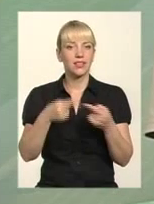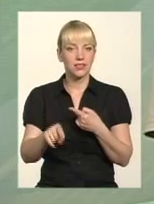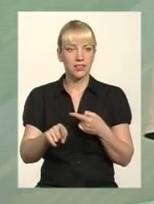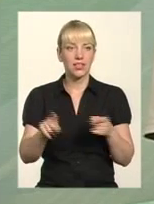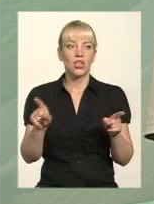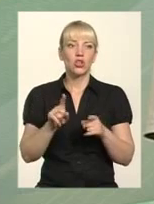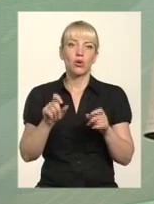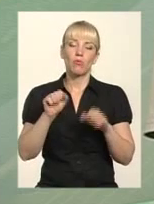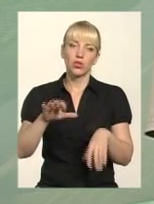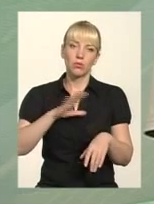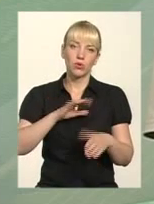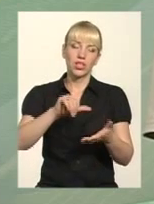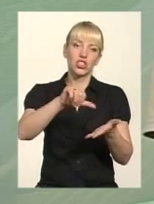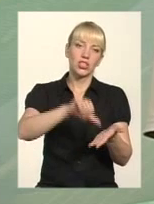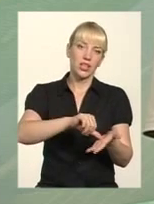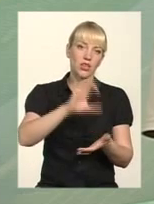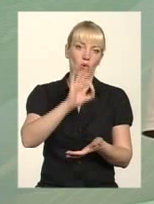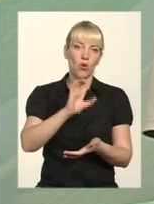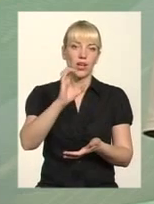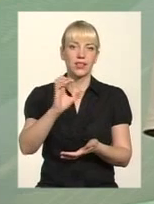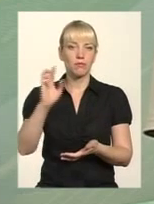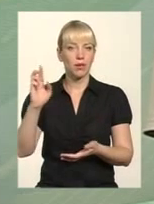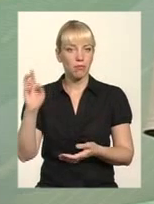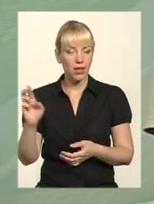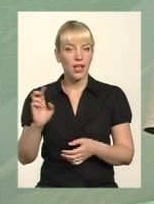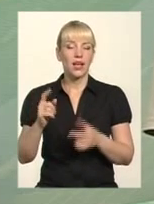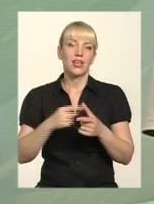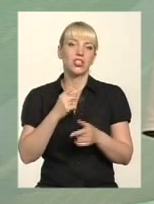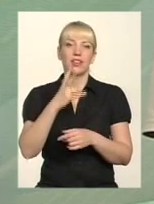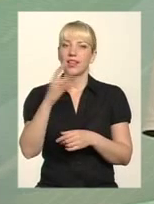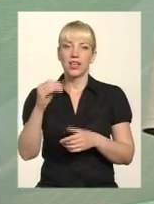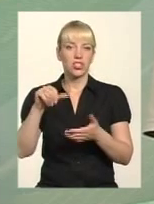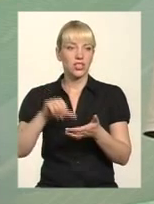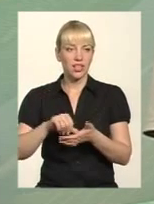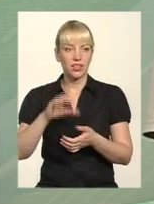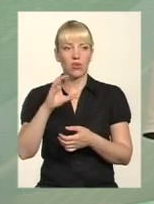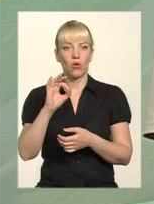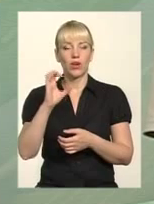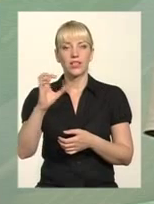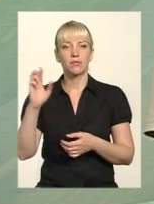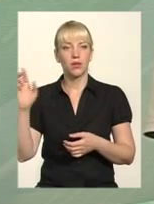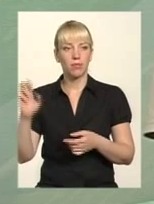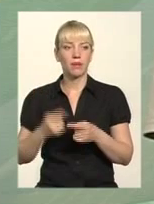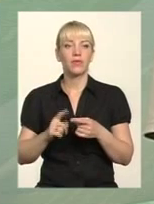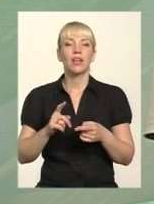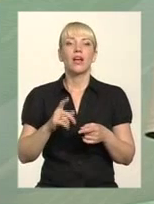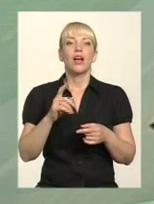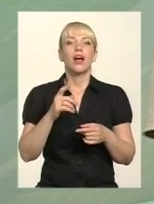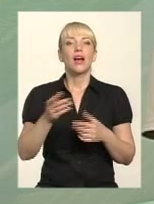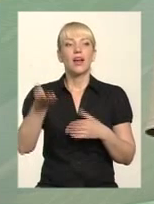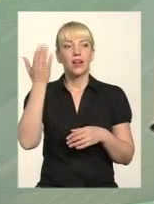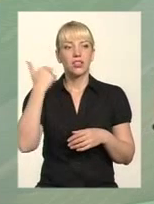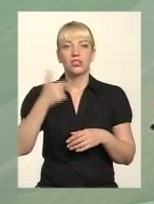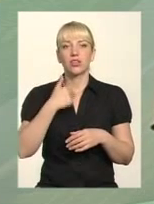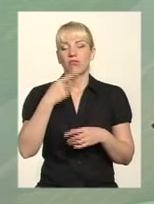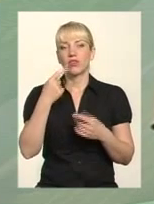члени ОСББ і не члени ОСББ. Цим законом чітко регламентується, що всі, хто співвласники, є членами ОСББ. Тобто раніше він міг не платити,